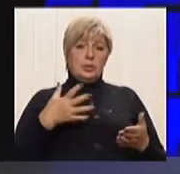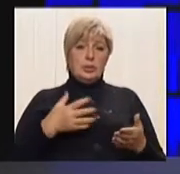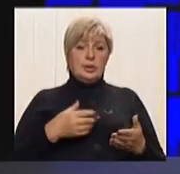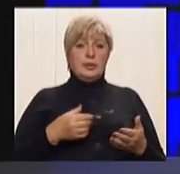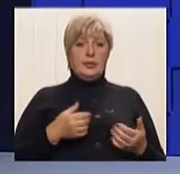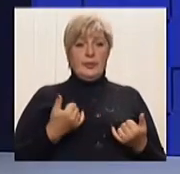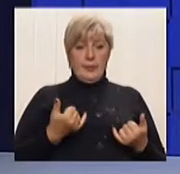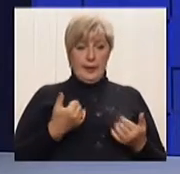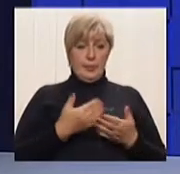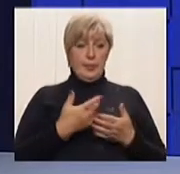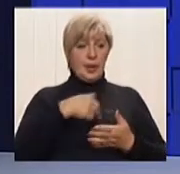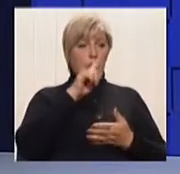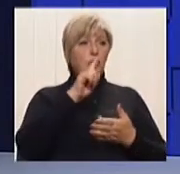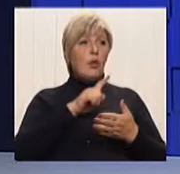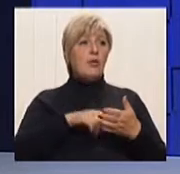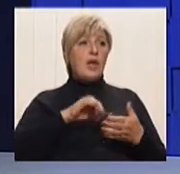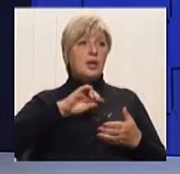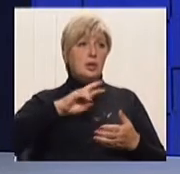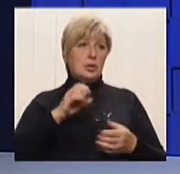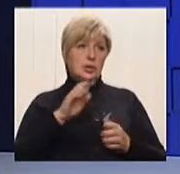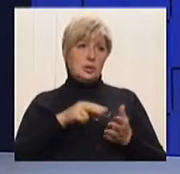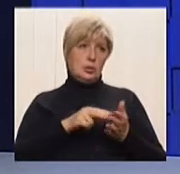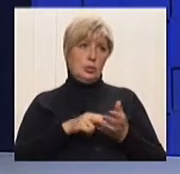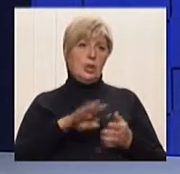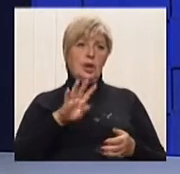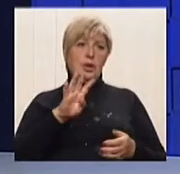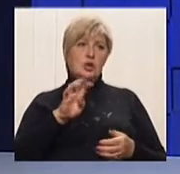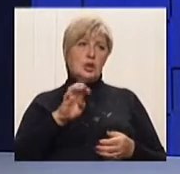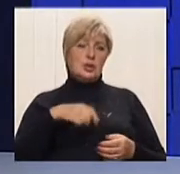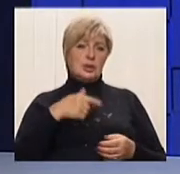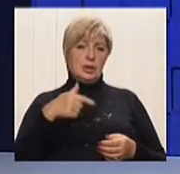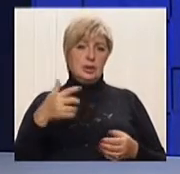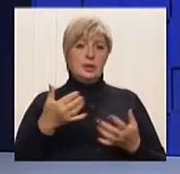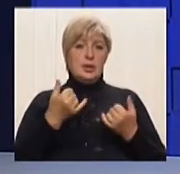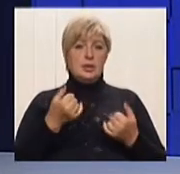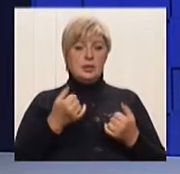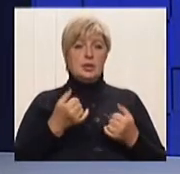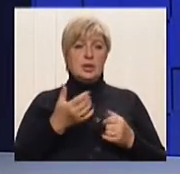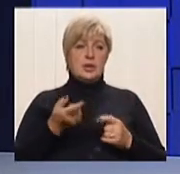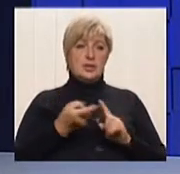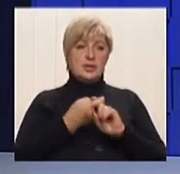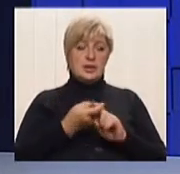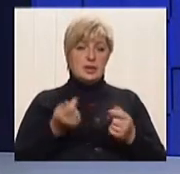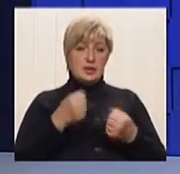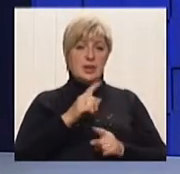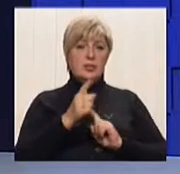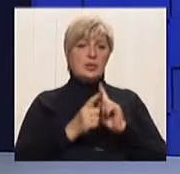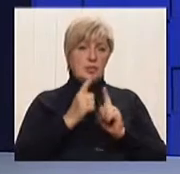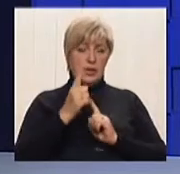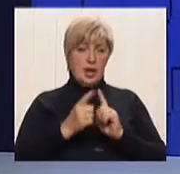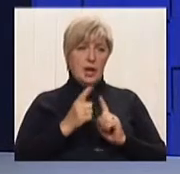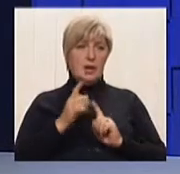доверість 400 гривень стоить. Не кожен пенсіонер позволить себе. Плюс, зараз, з іншими зіменнями, в связи з тем, що з процентуальними кодексами,